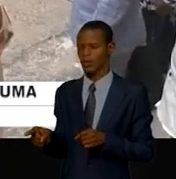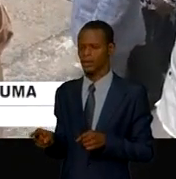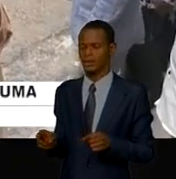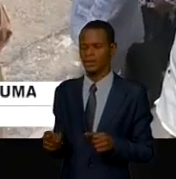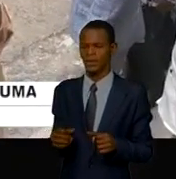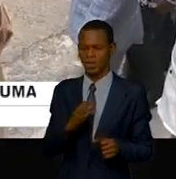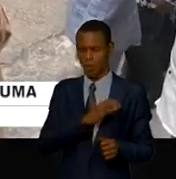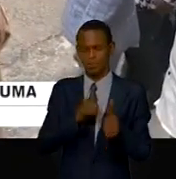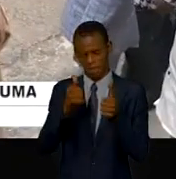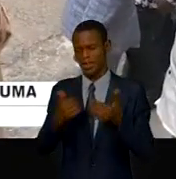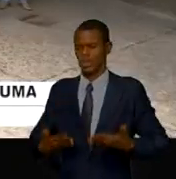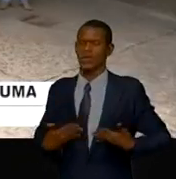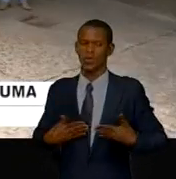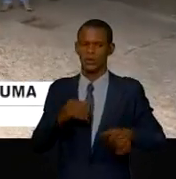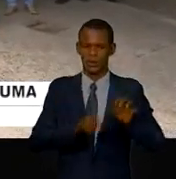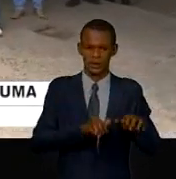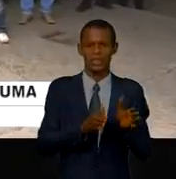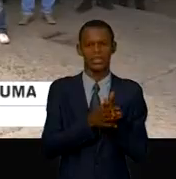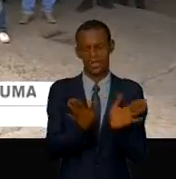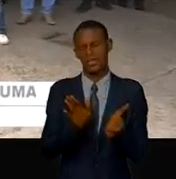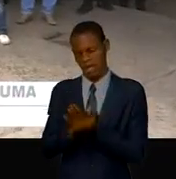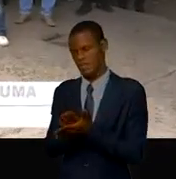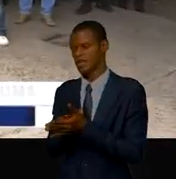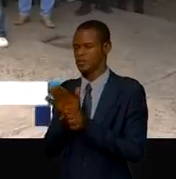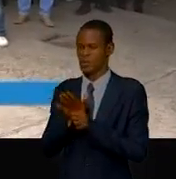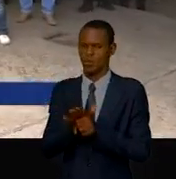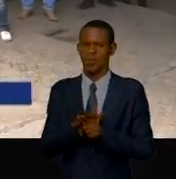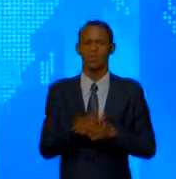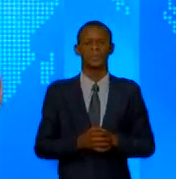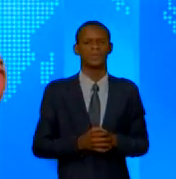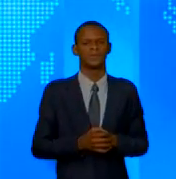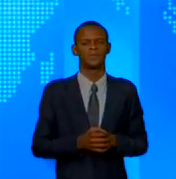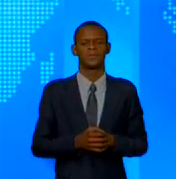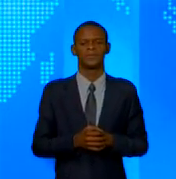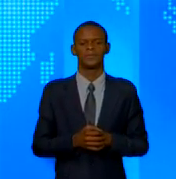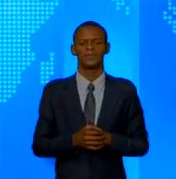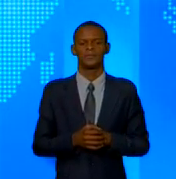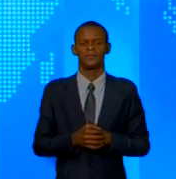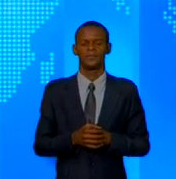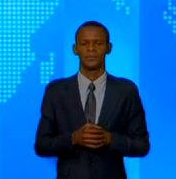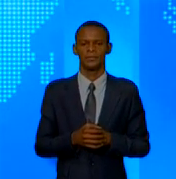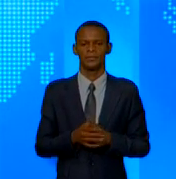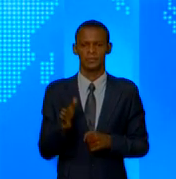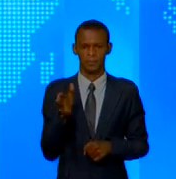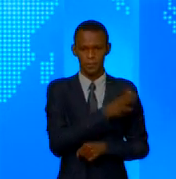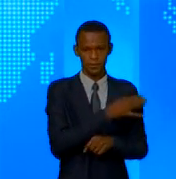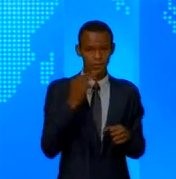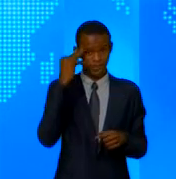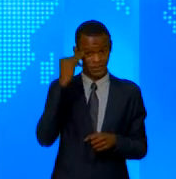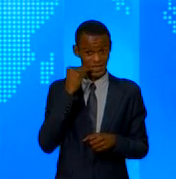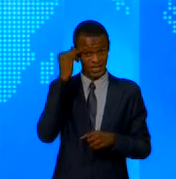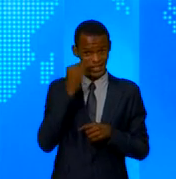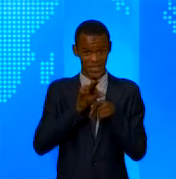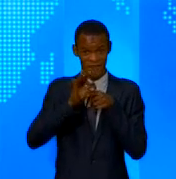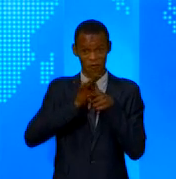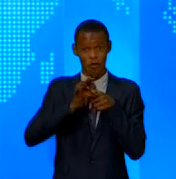A martéler le secrétaire général du Plan dans son mot des circonstances. Et puis le ministre de la formation professionnelle a procédé